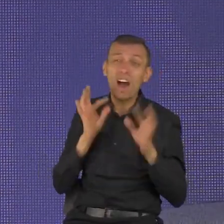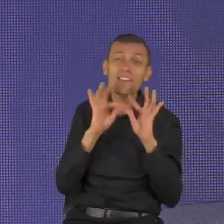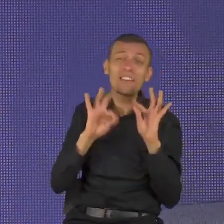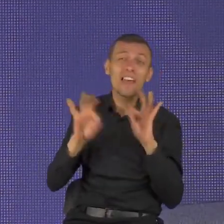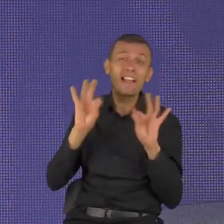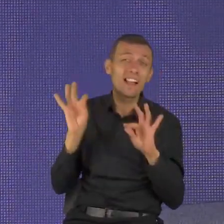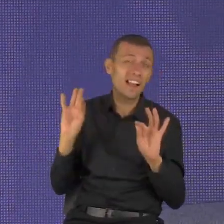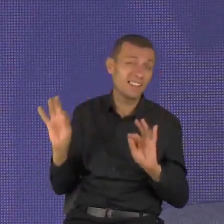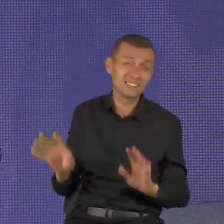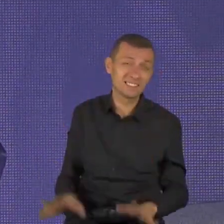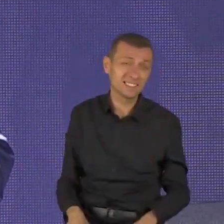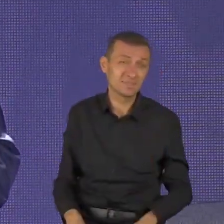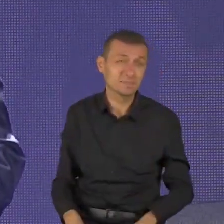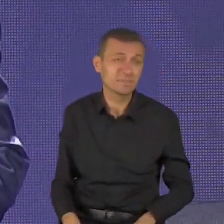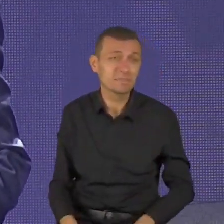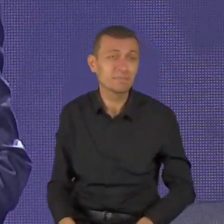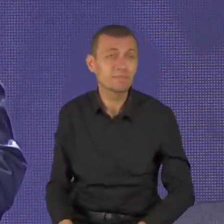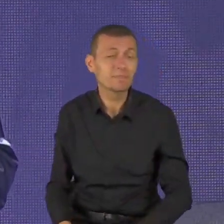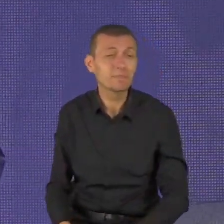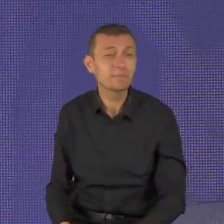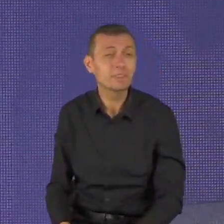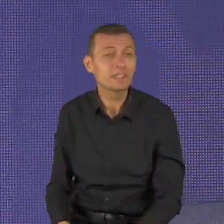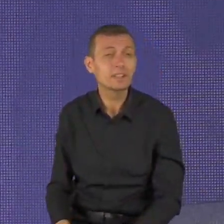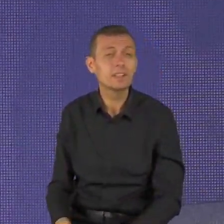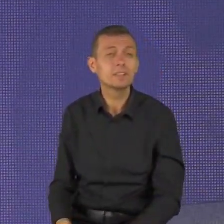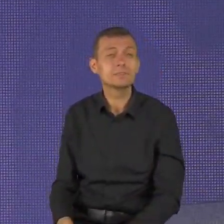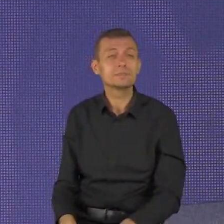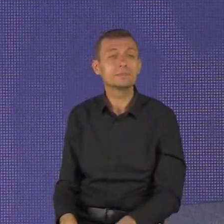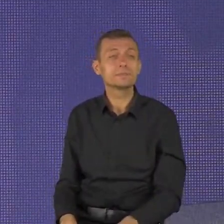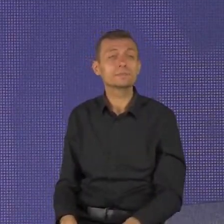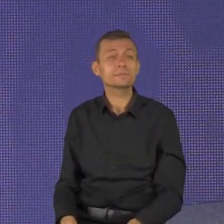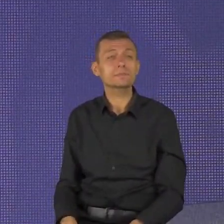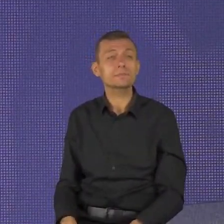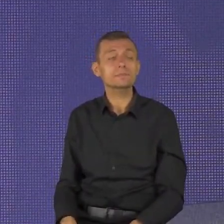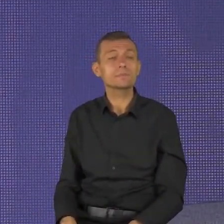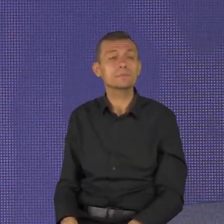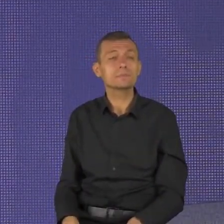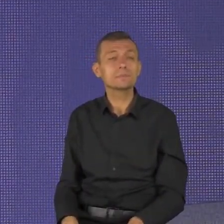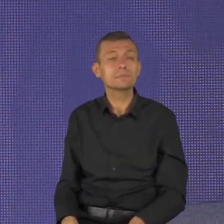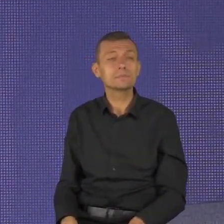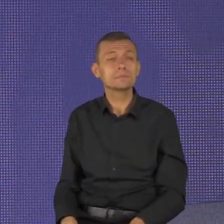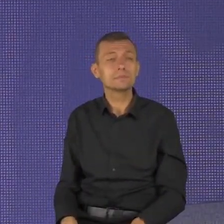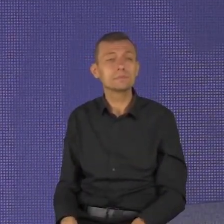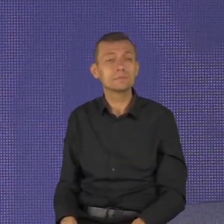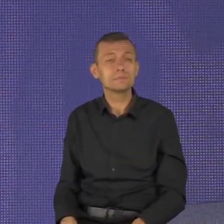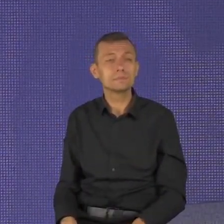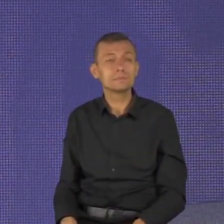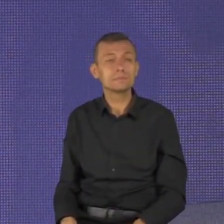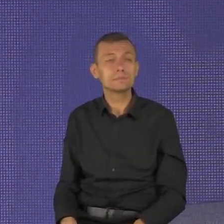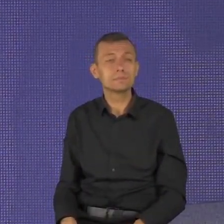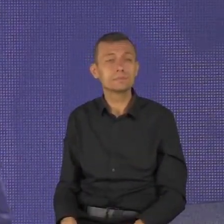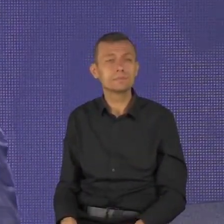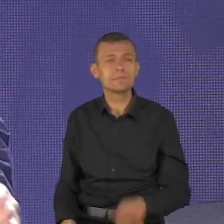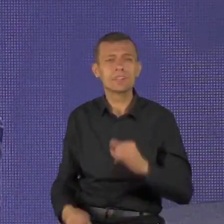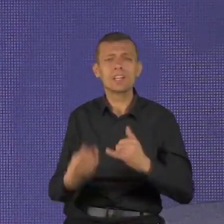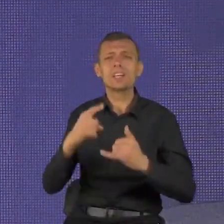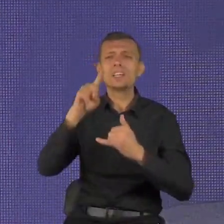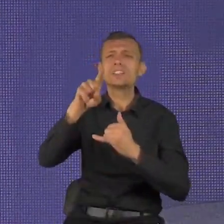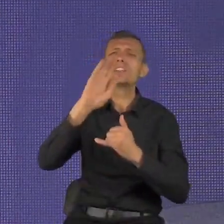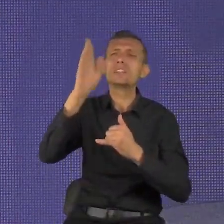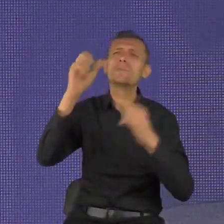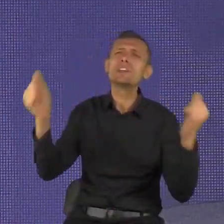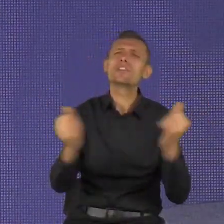wówczas możesz uczyć się być zadowolonym. Posiadanie więcej nie uczyni cię bardziej